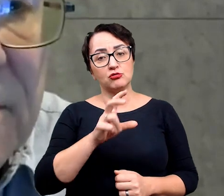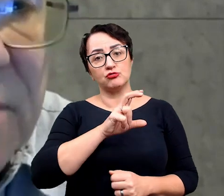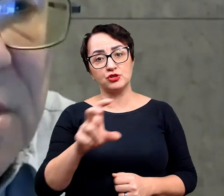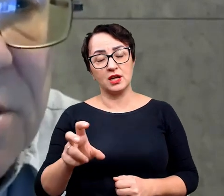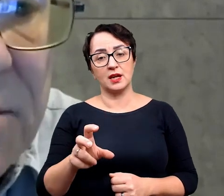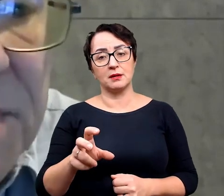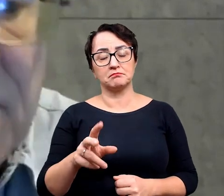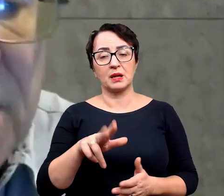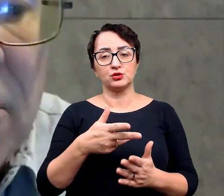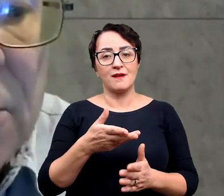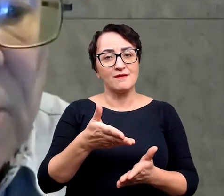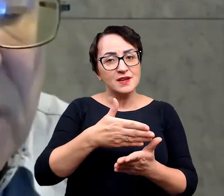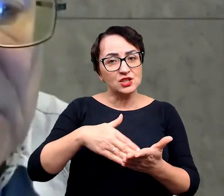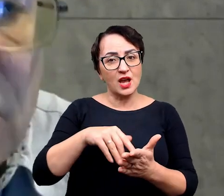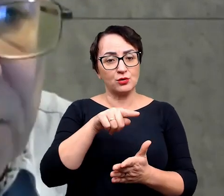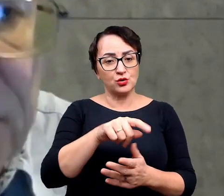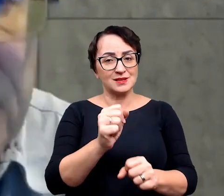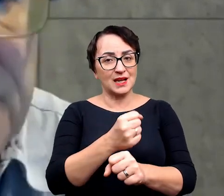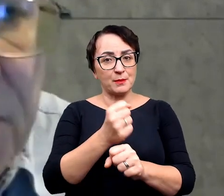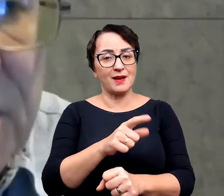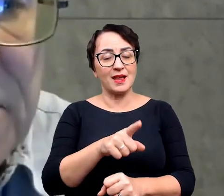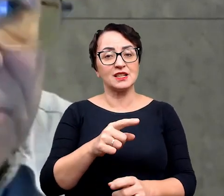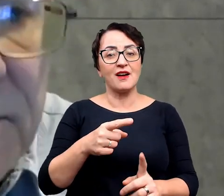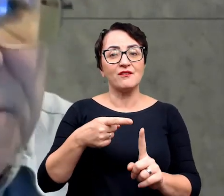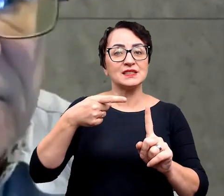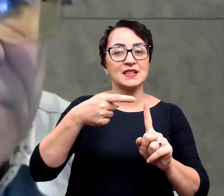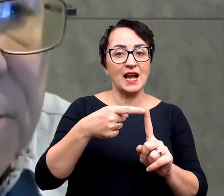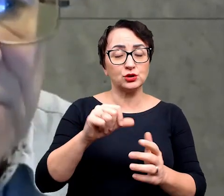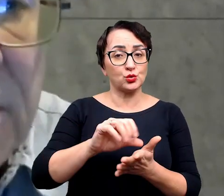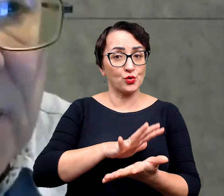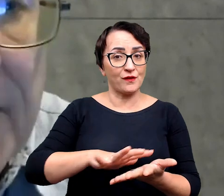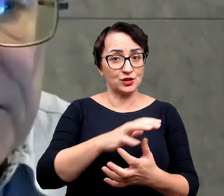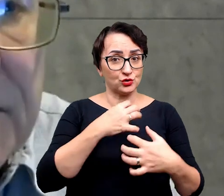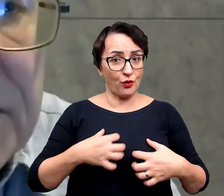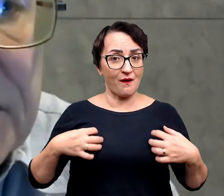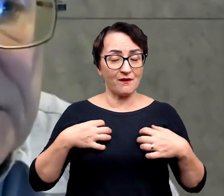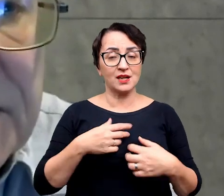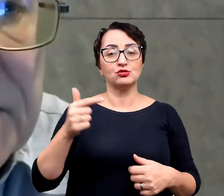wydzielić jakąś skamieniałość, która konkretnie jest wskaźnikiem środowiskowym, no to trzeba